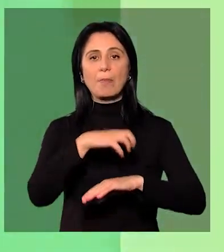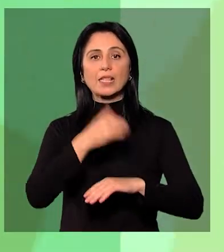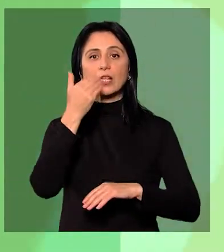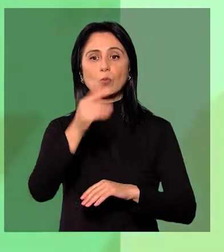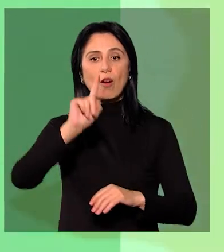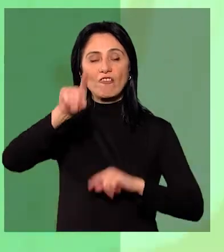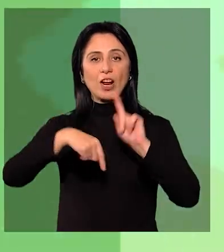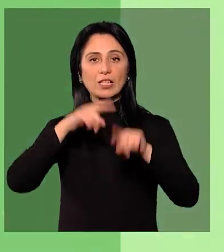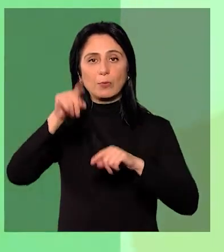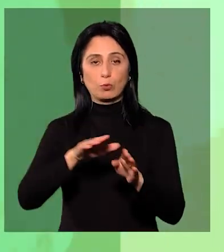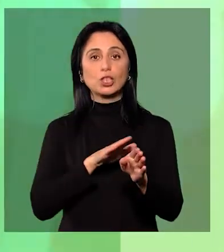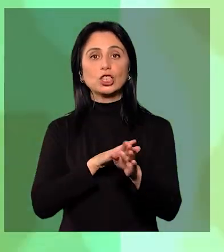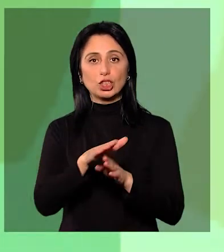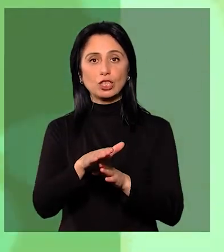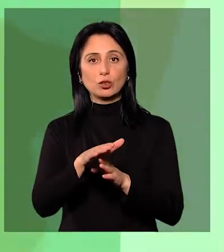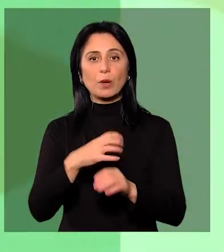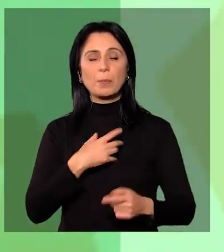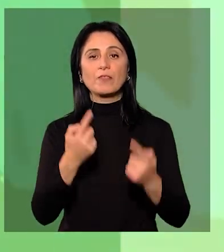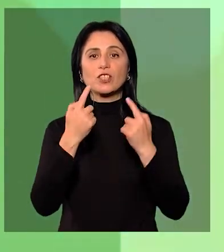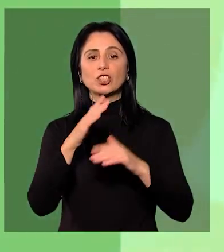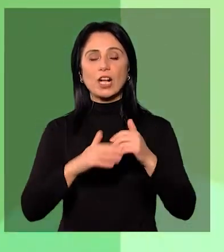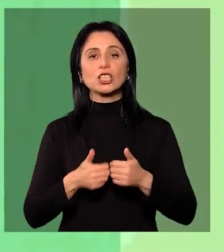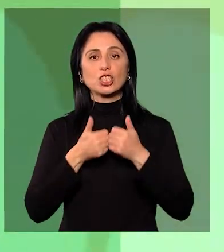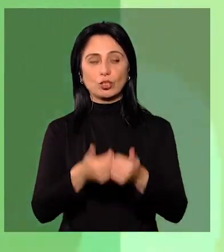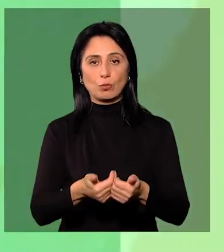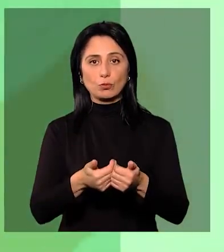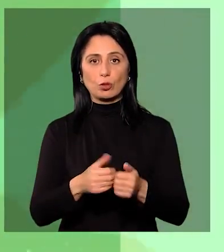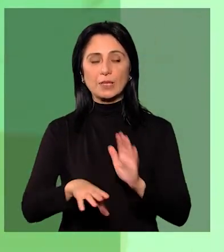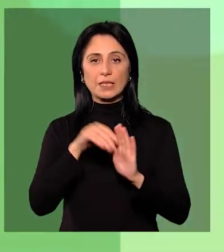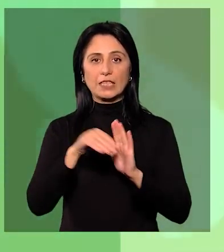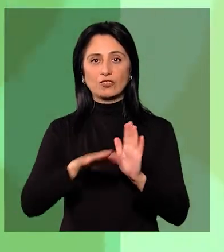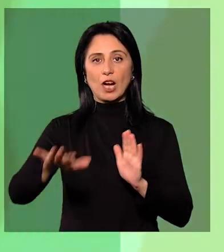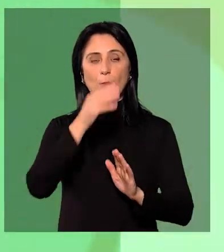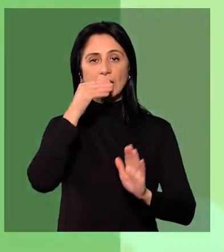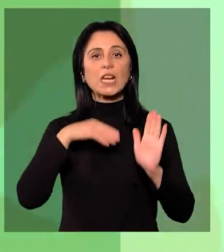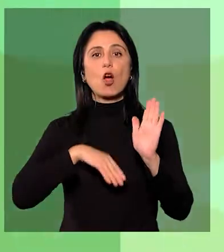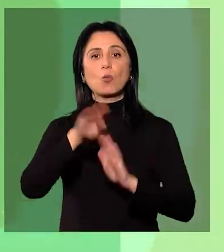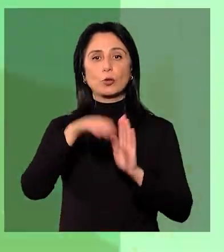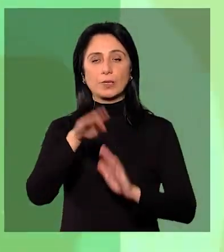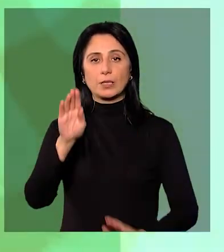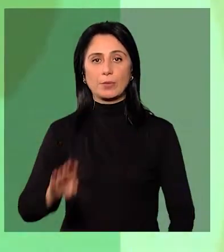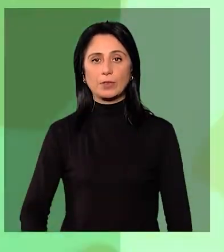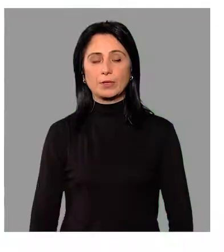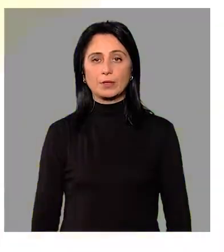հաստատումի և կուսակցությունների ստանձնած պարտավորությունների կատարում ը զգալի որենք նպաստի ընտրական միջավայրի